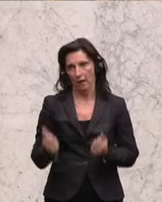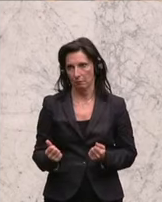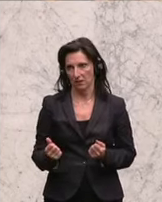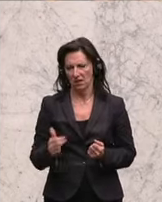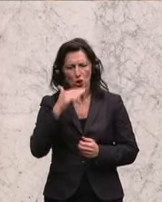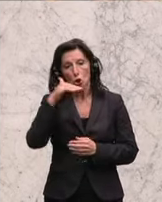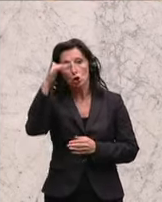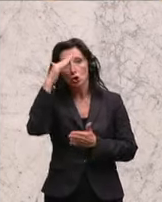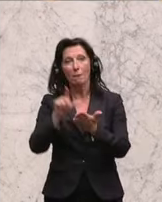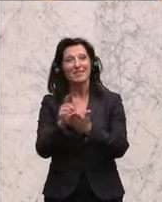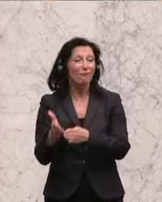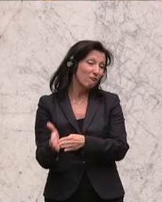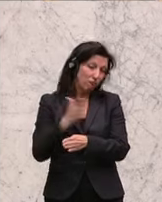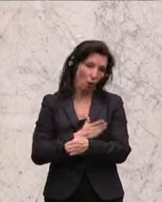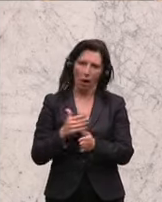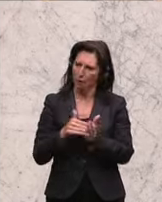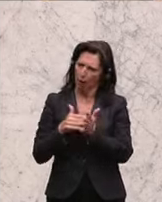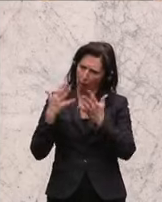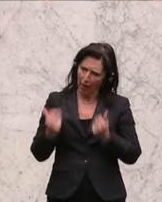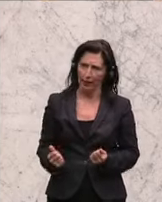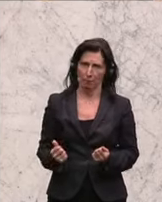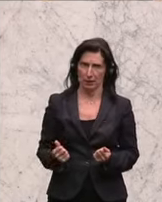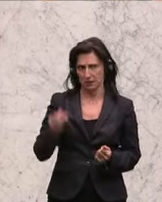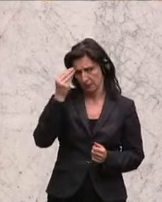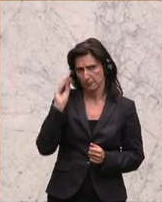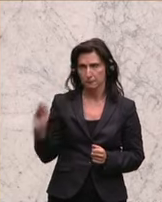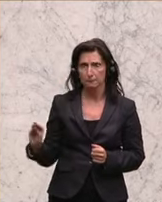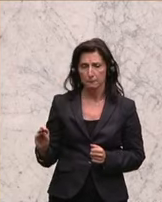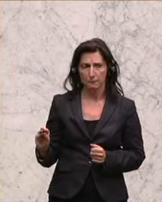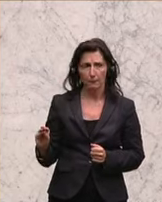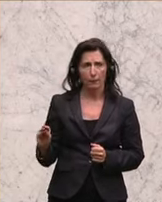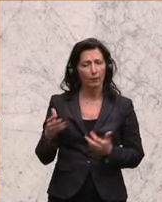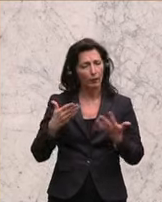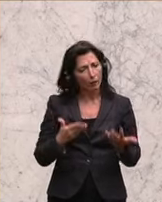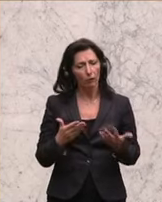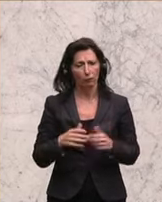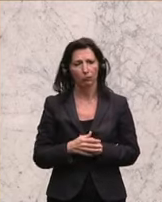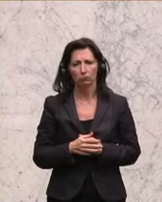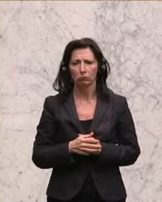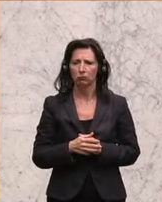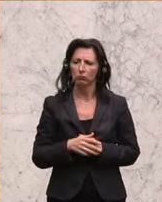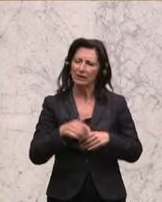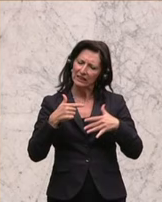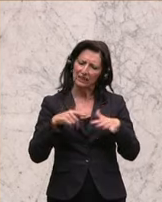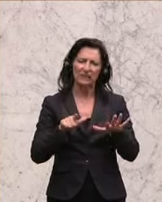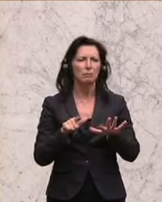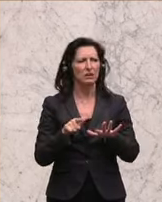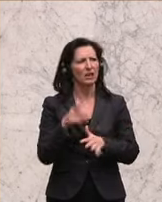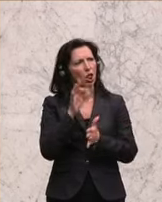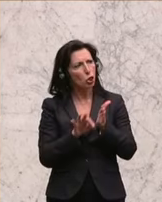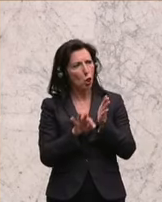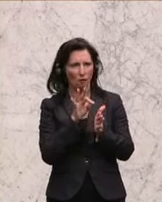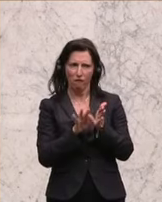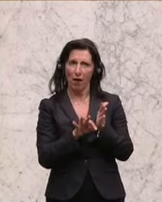dem Sommer, Frau Ministerin. Es gibt Bereiche aus dieser Punktation vom 17.11.,